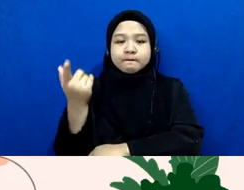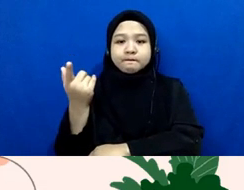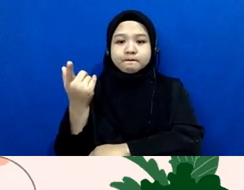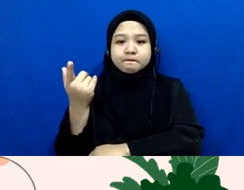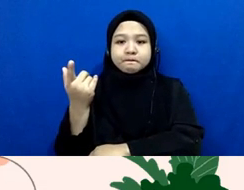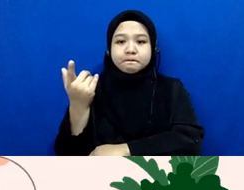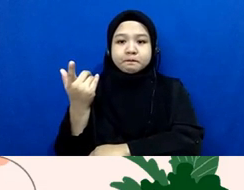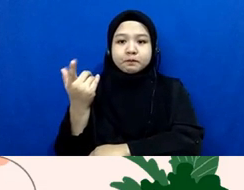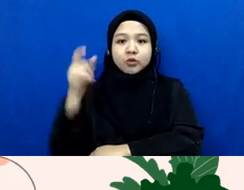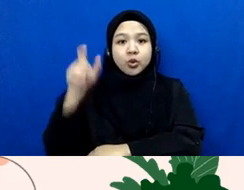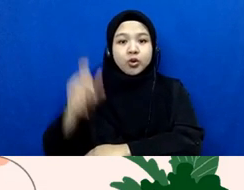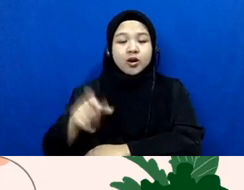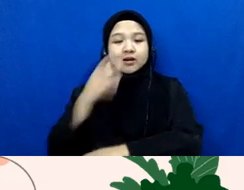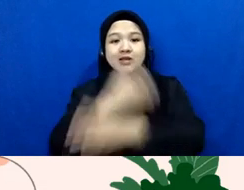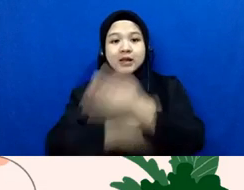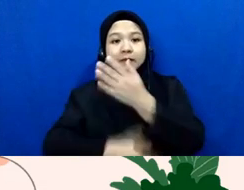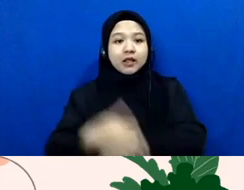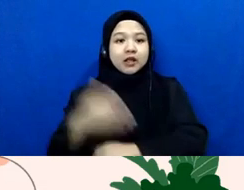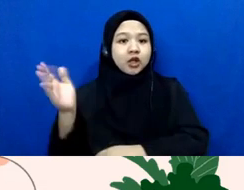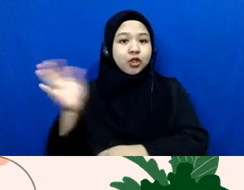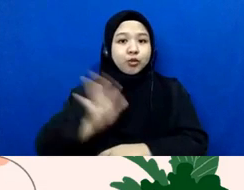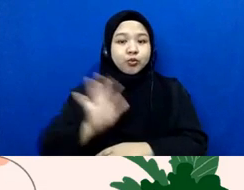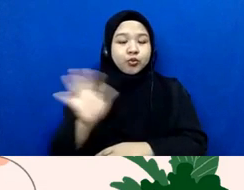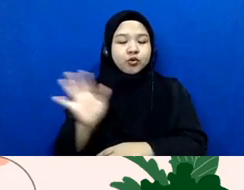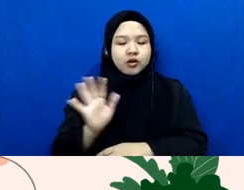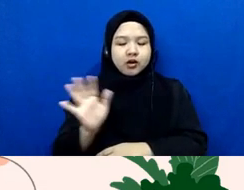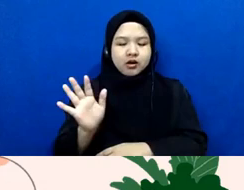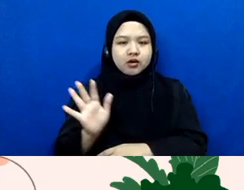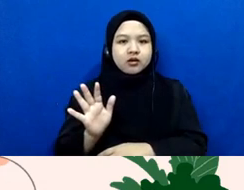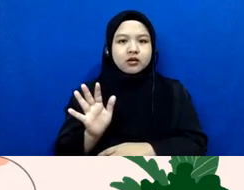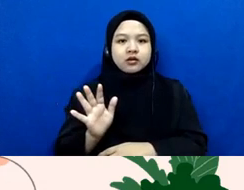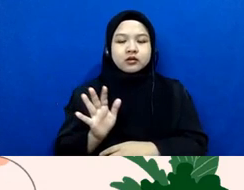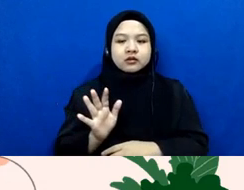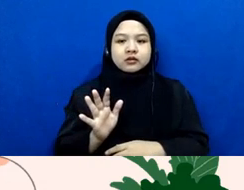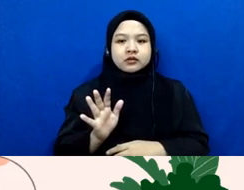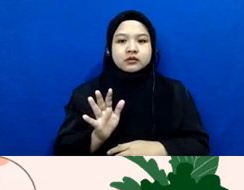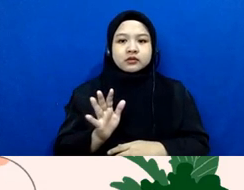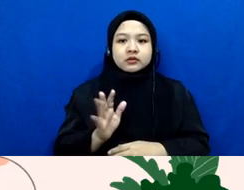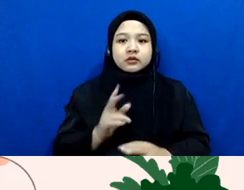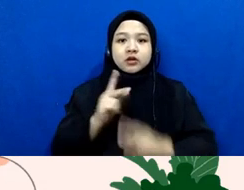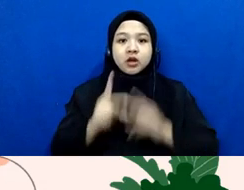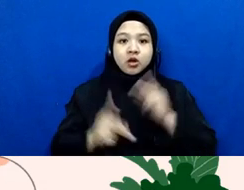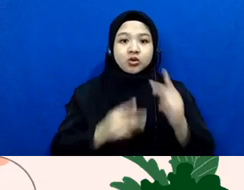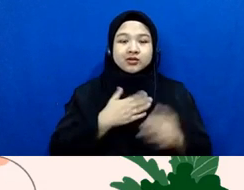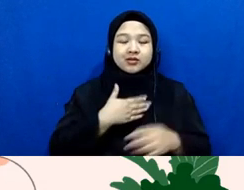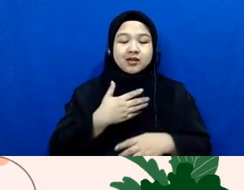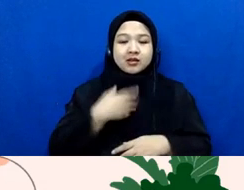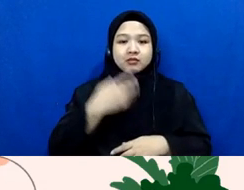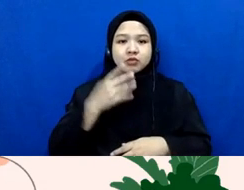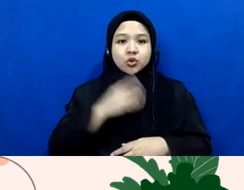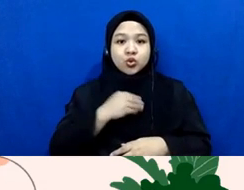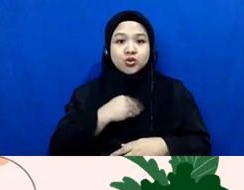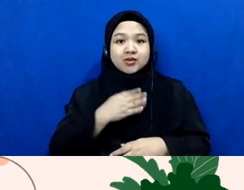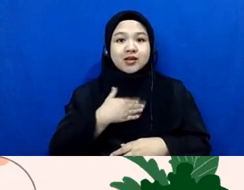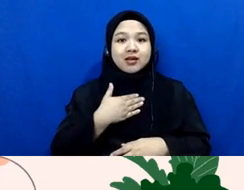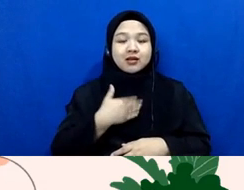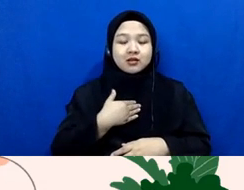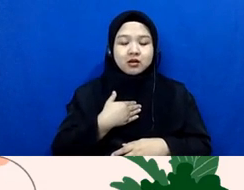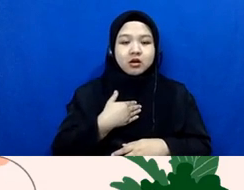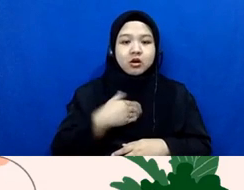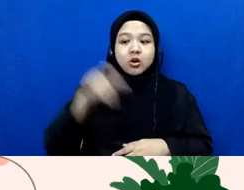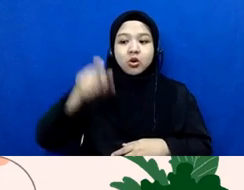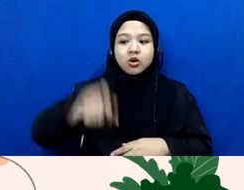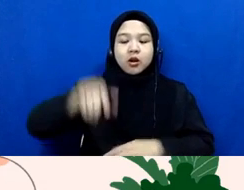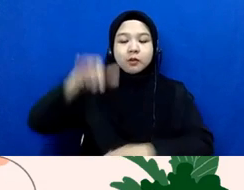penyendang disabilitas atau bukan tapi tentunya kalau saya berpendapat ketika si pelaku